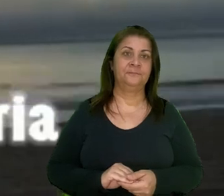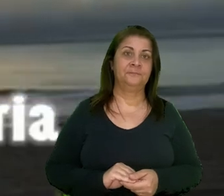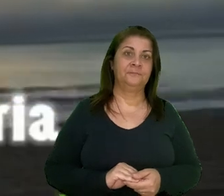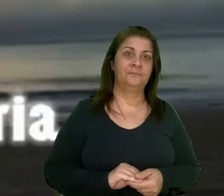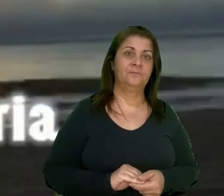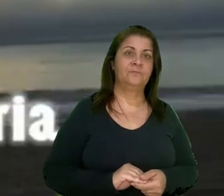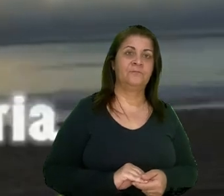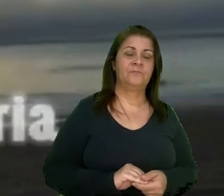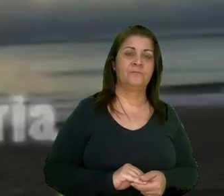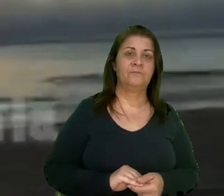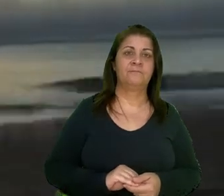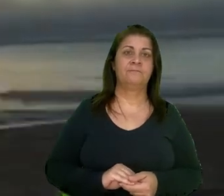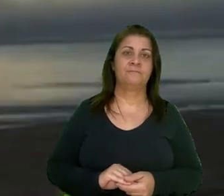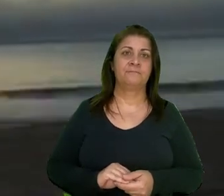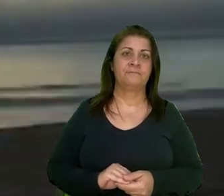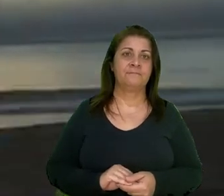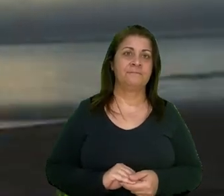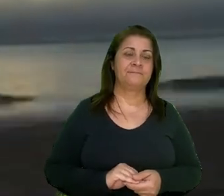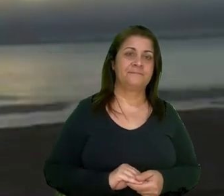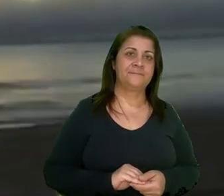Девочка-пай